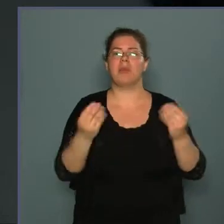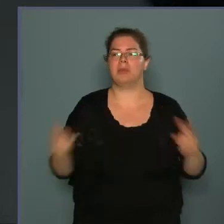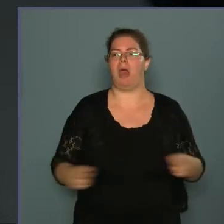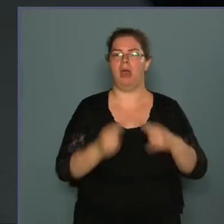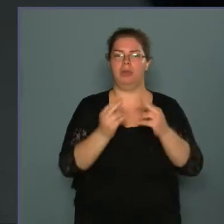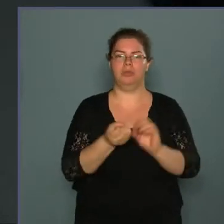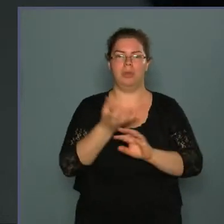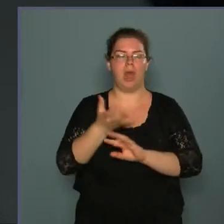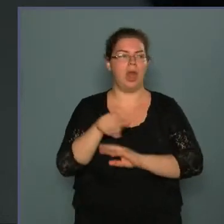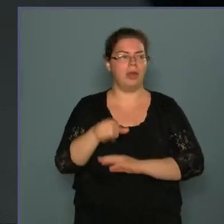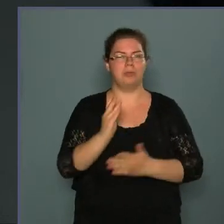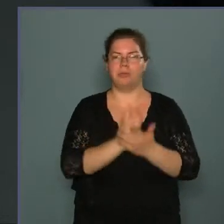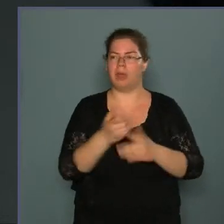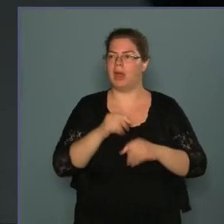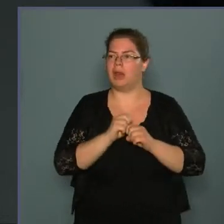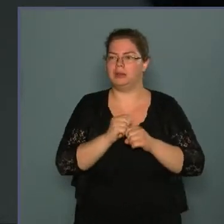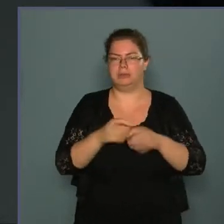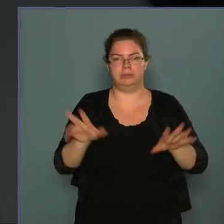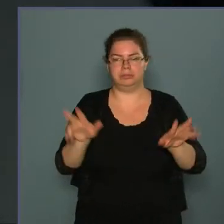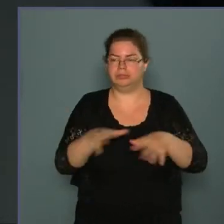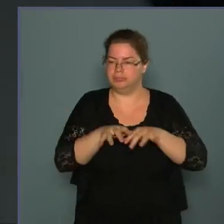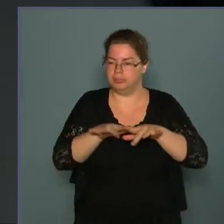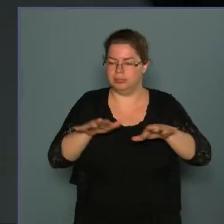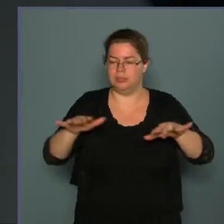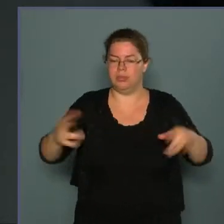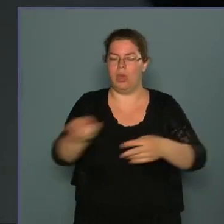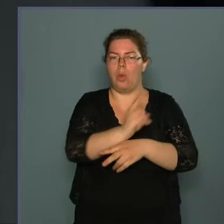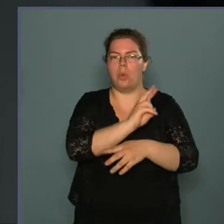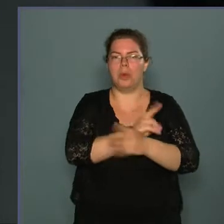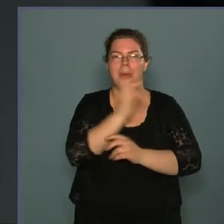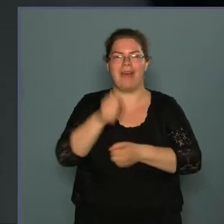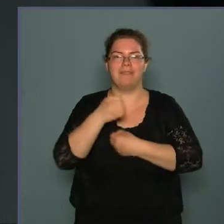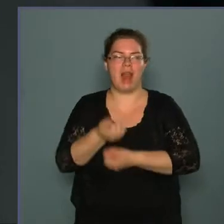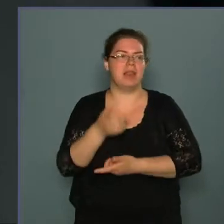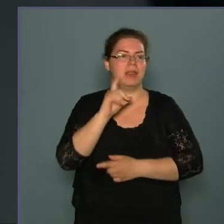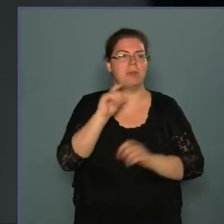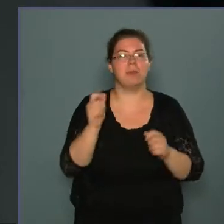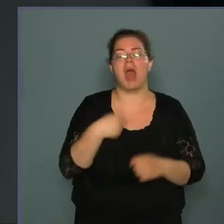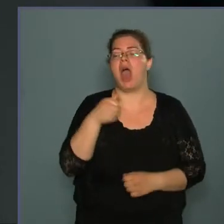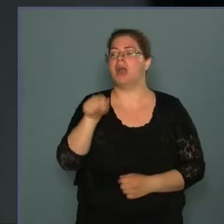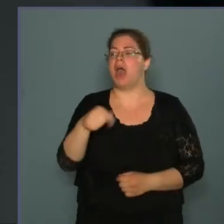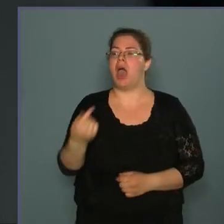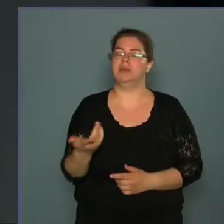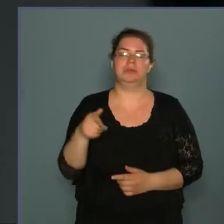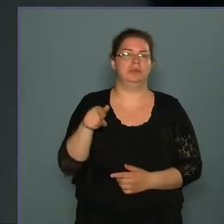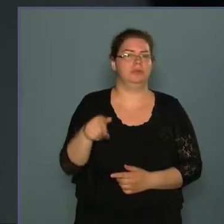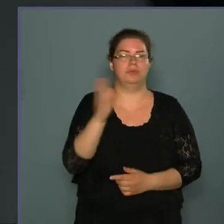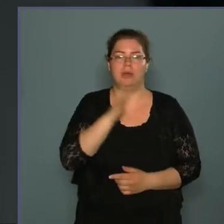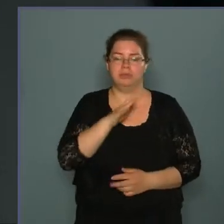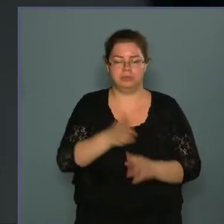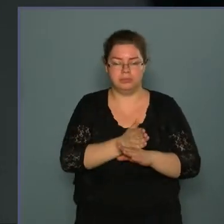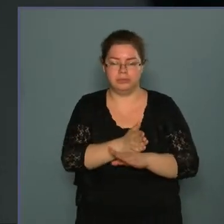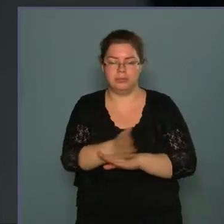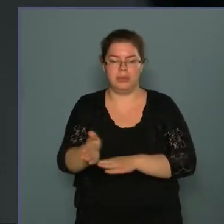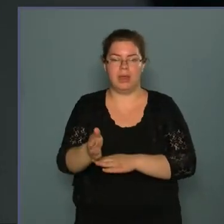fellobbant, megállíthatatlanul terjedt tovább, míg Rómán, Velencén, Prágán, Frankfurton keresztül, március